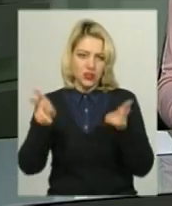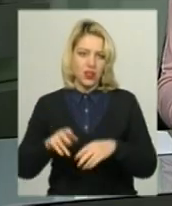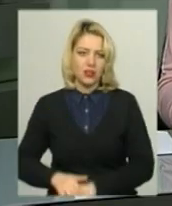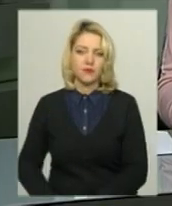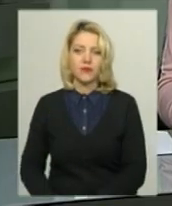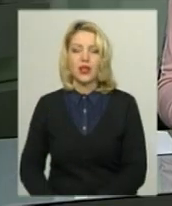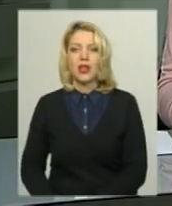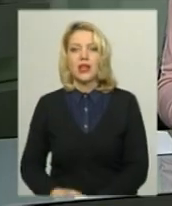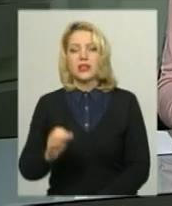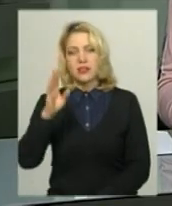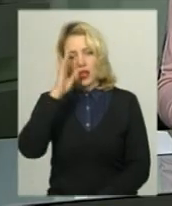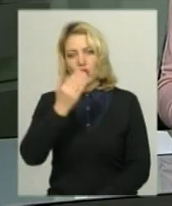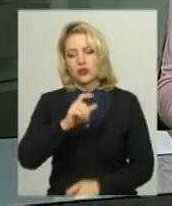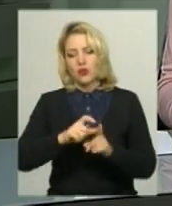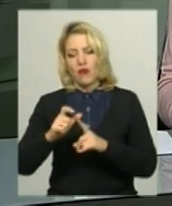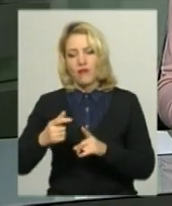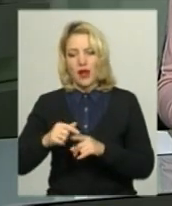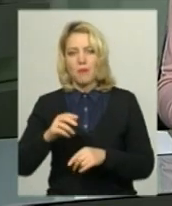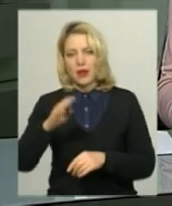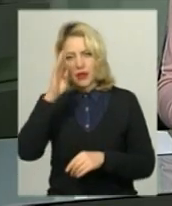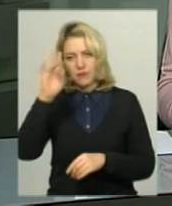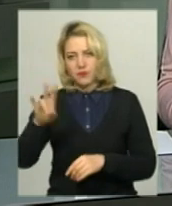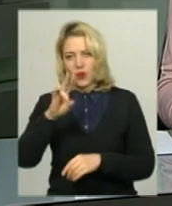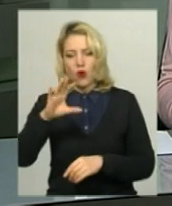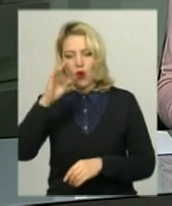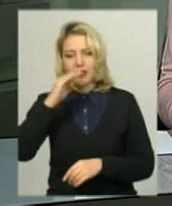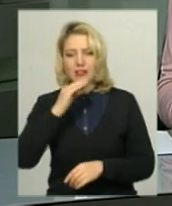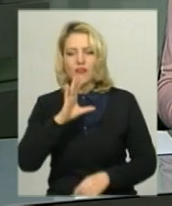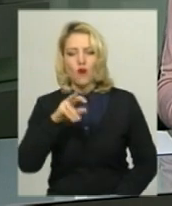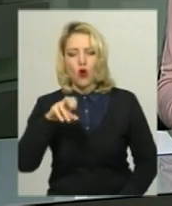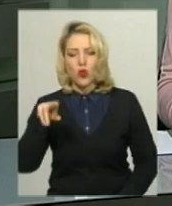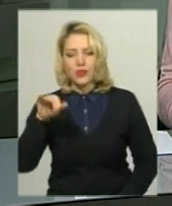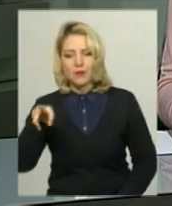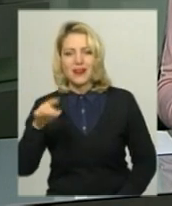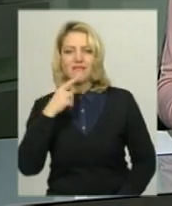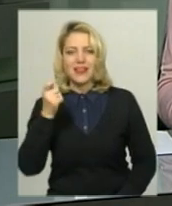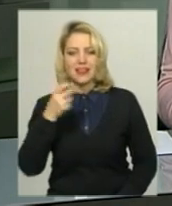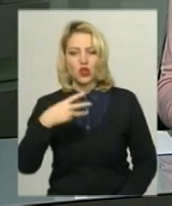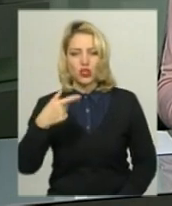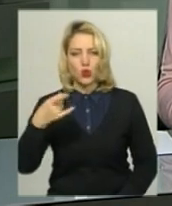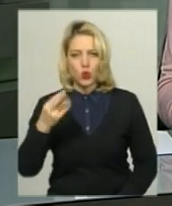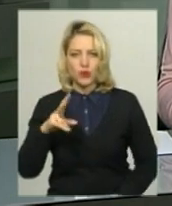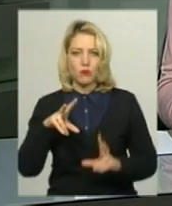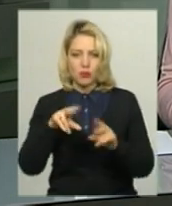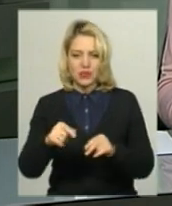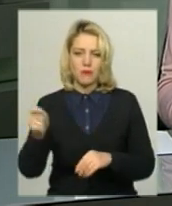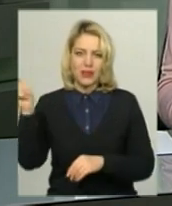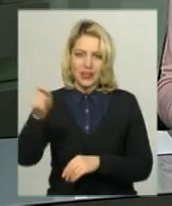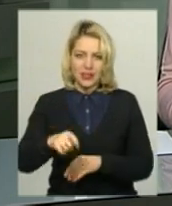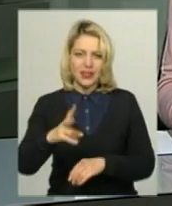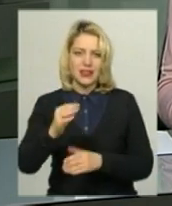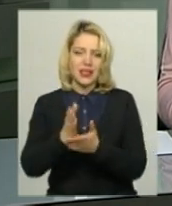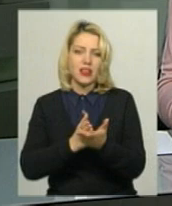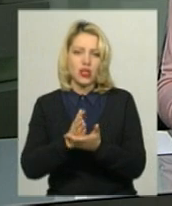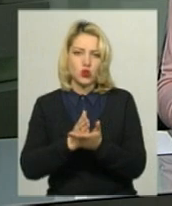За його словами, благочинець храмів отець Володимир у неділю 30 грудня пообіцяв приїхати на службу до церкви в селі